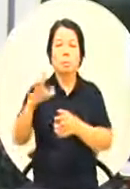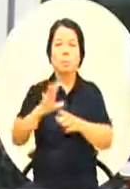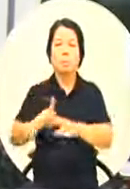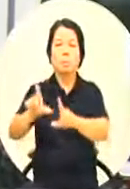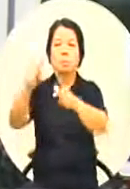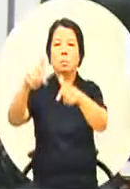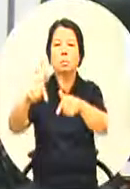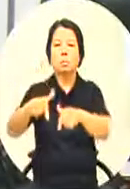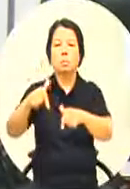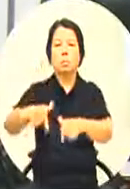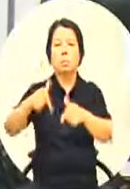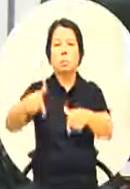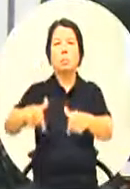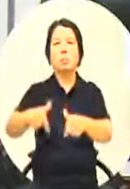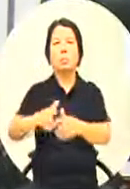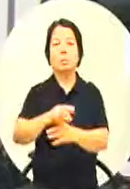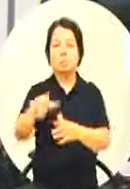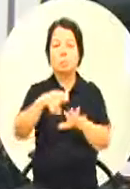也是个很模糊的概念